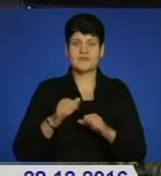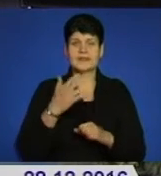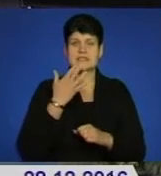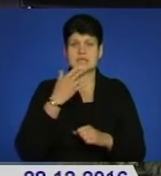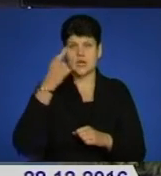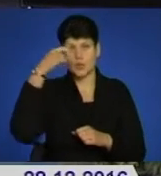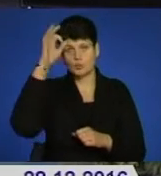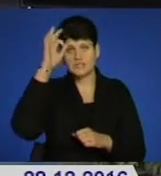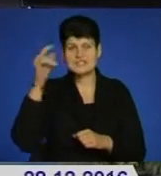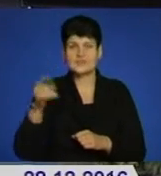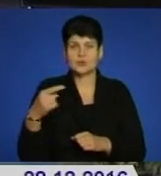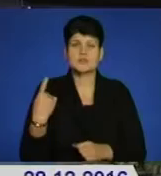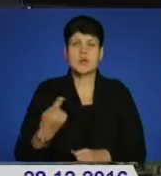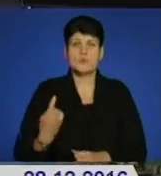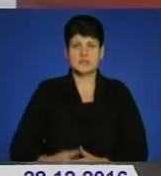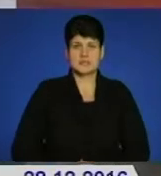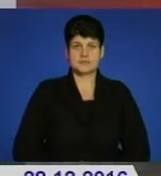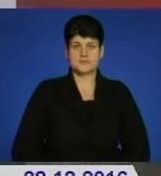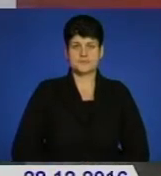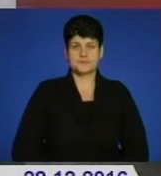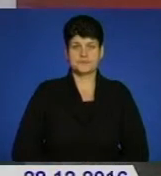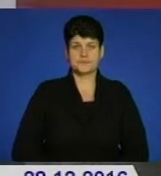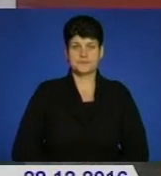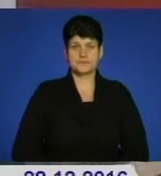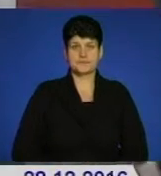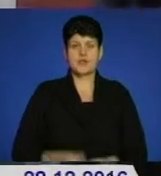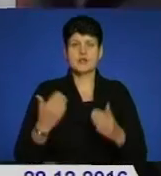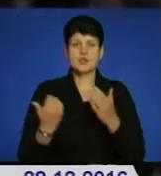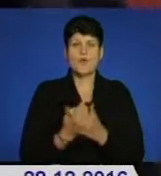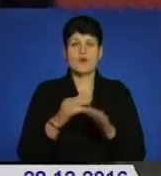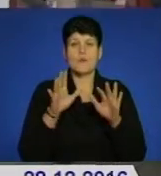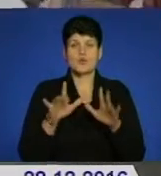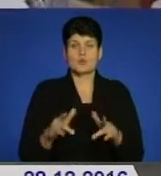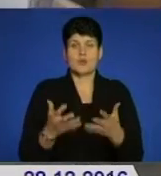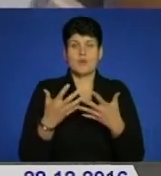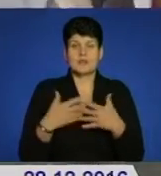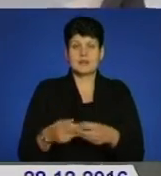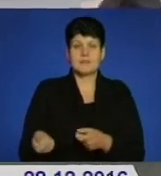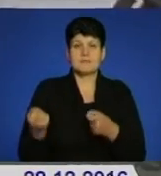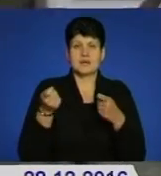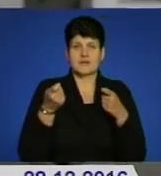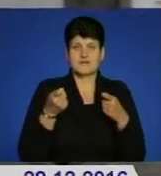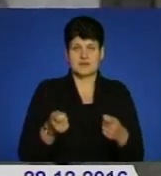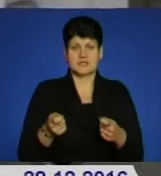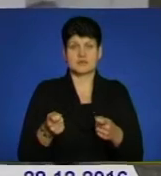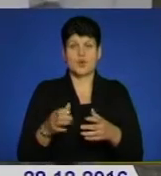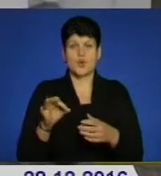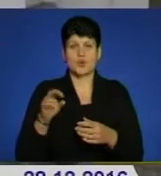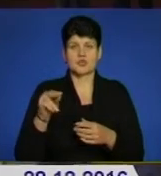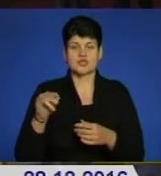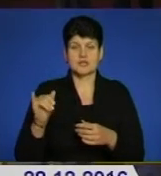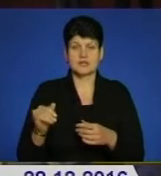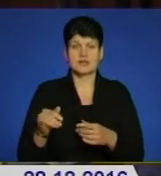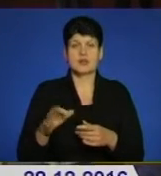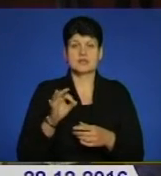Національної поліції в Тернопільській області. Нове комп'ютерне обладнання перевіз учільник поліції Тернопільщини Олександр Богомол